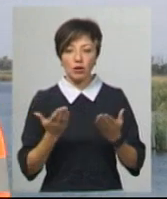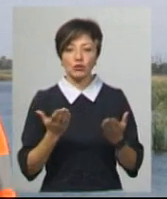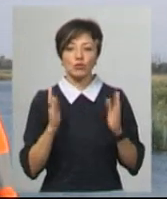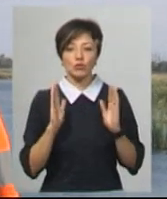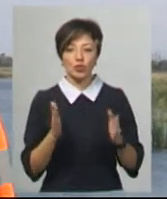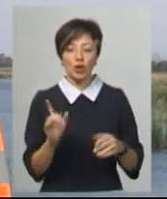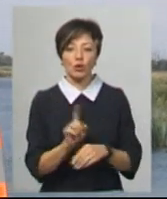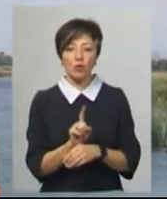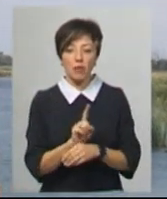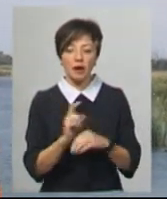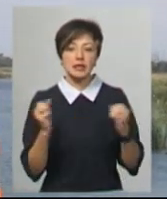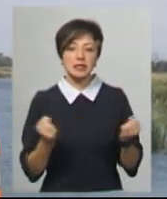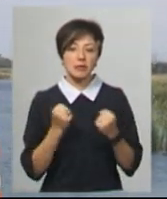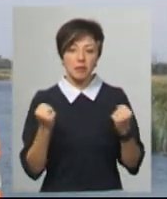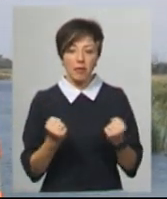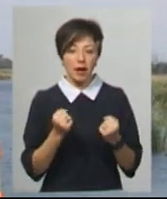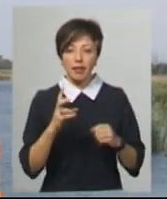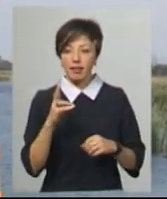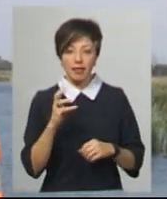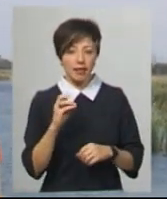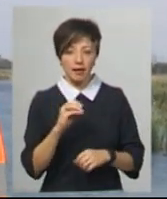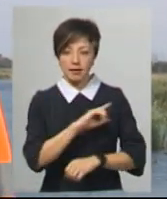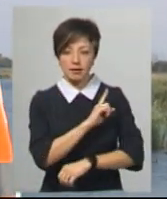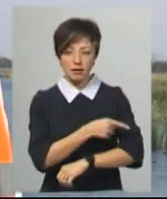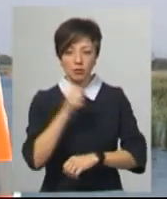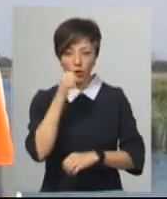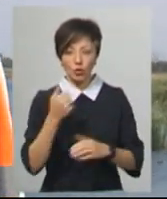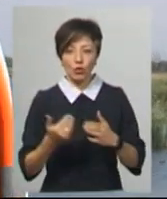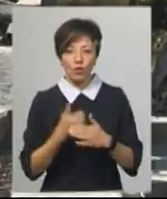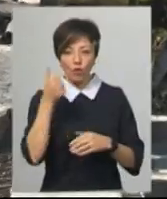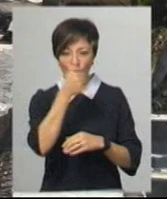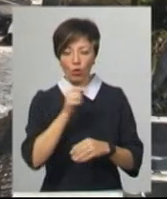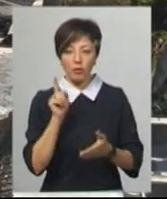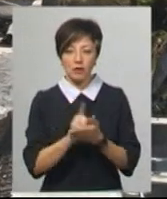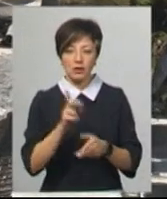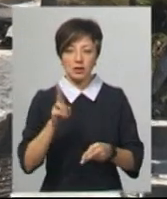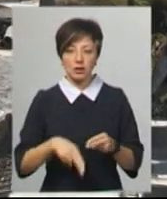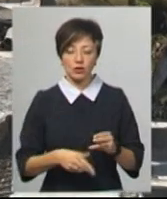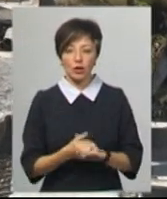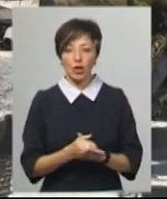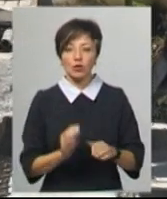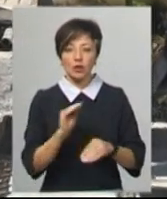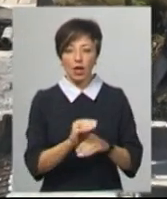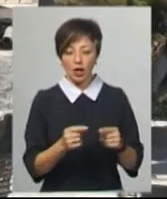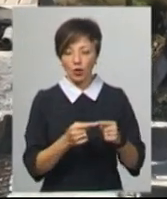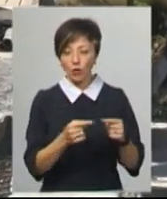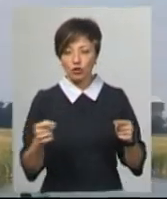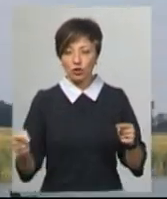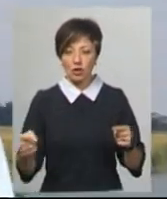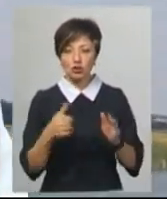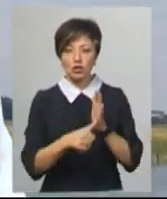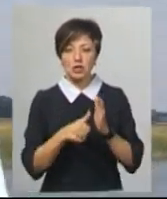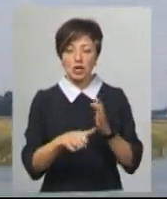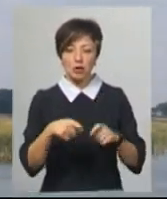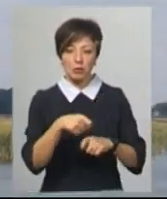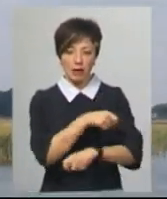нормальна зима, не крепка, то він до нового року повинен здатися. Микола Микитюк додає, довжина покладеного мосту – 60